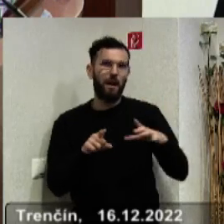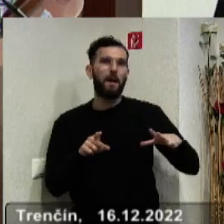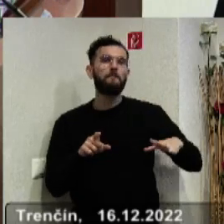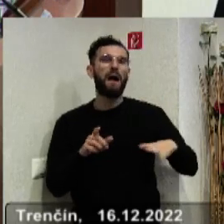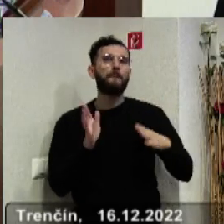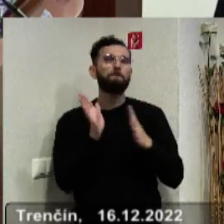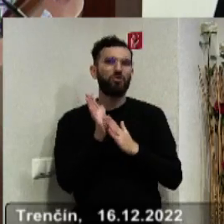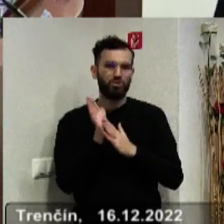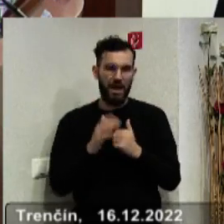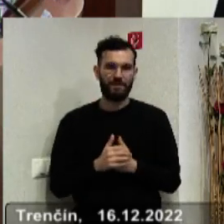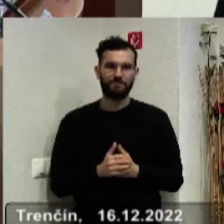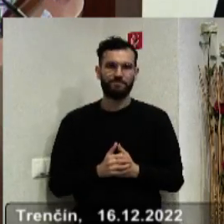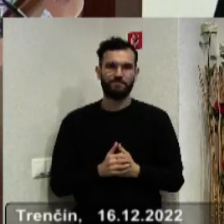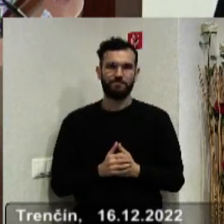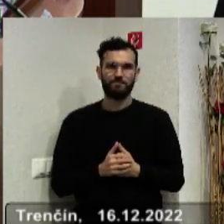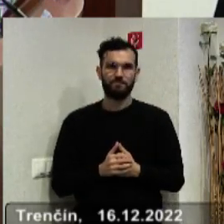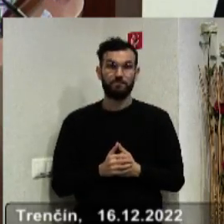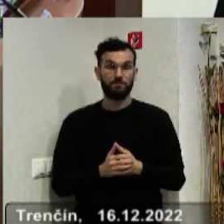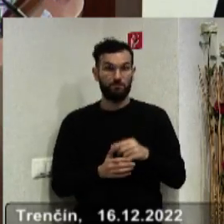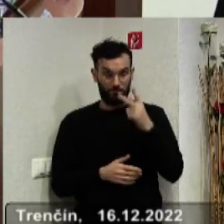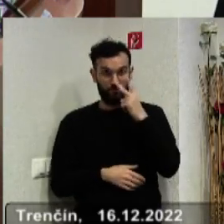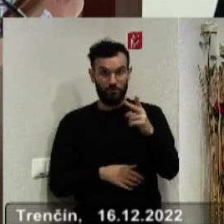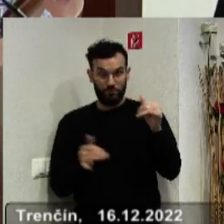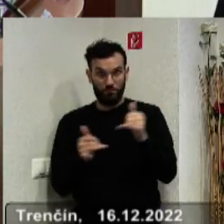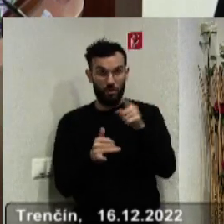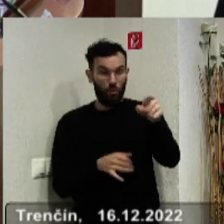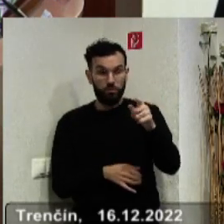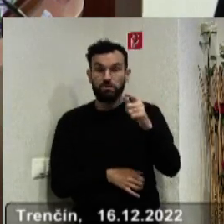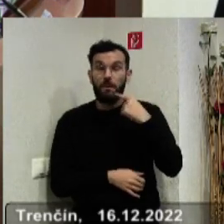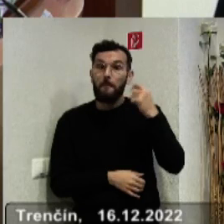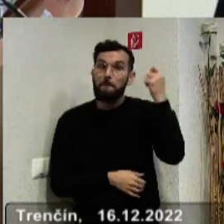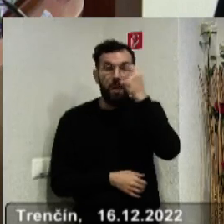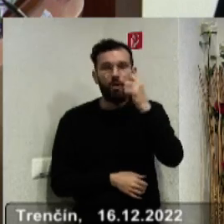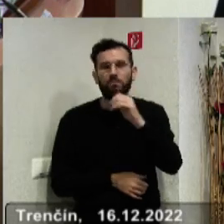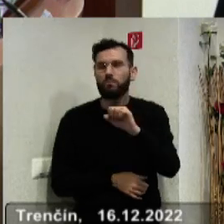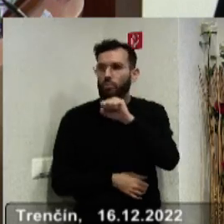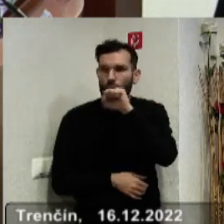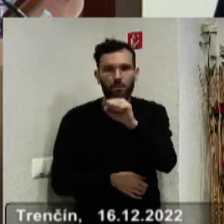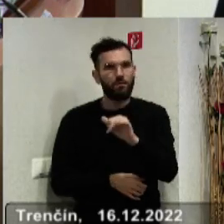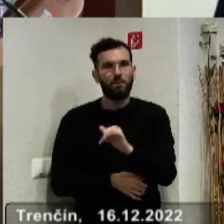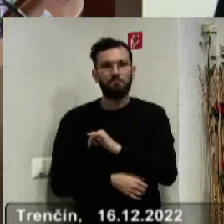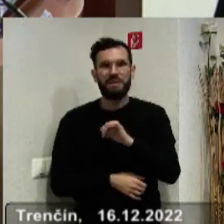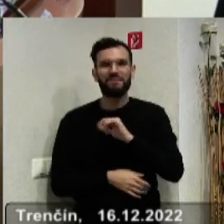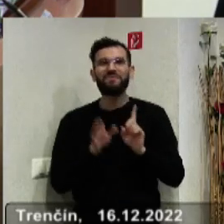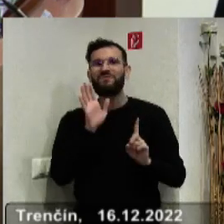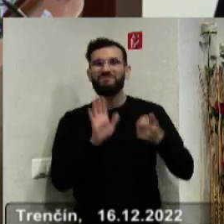Meštera. Dobre? Ten je fakt, on je úplne ako v tom dobrom slovom zmysle blázon do toho, do tej astronomie a tak ďalej.